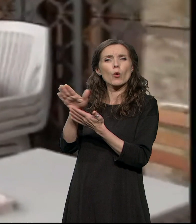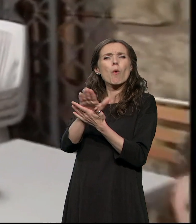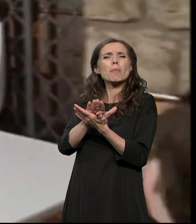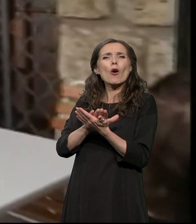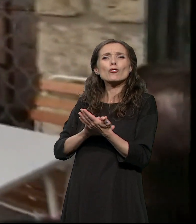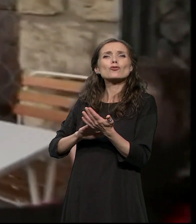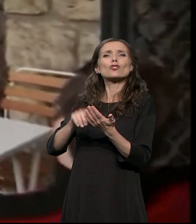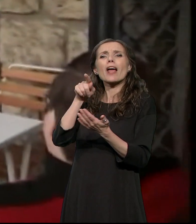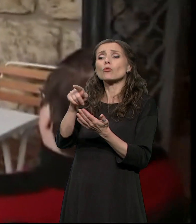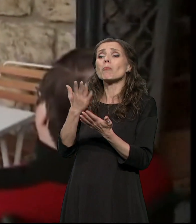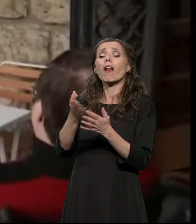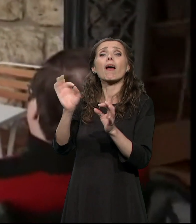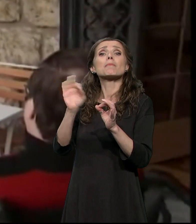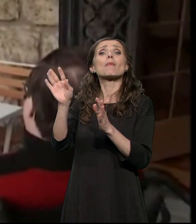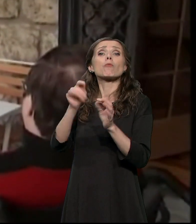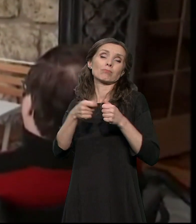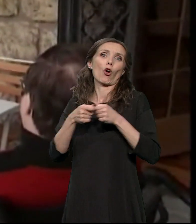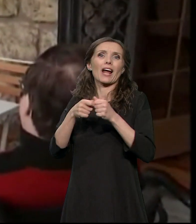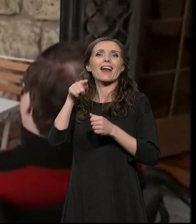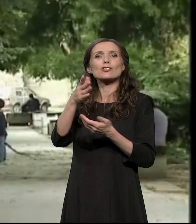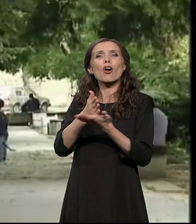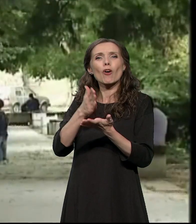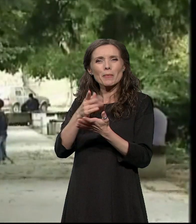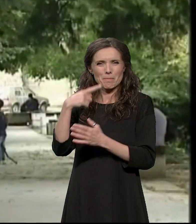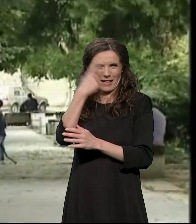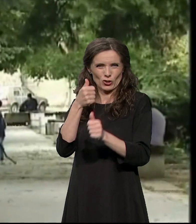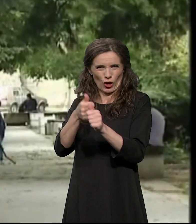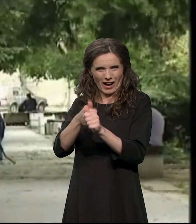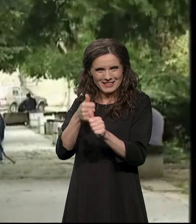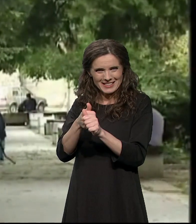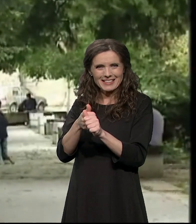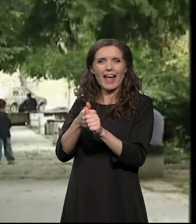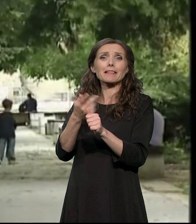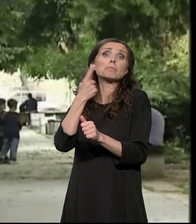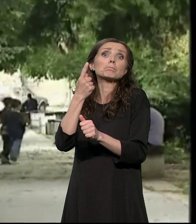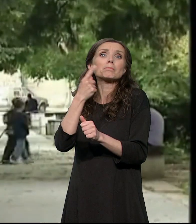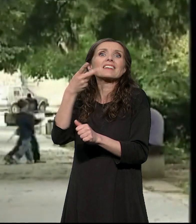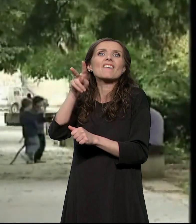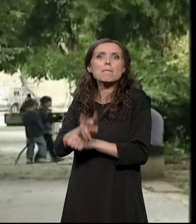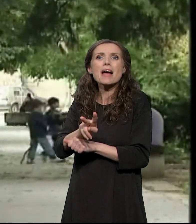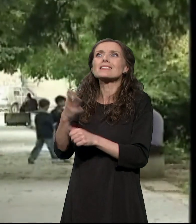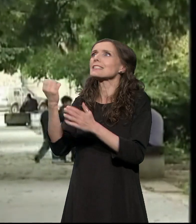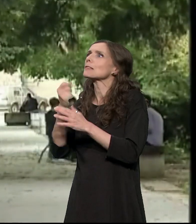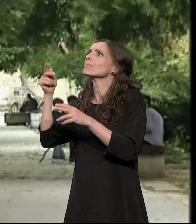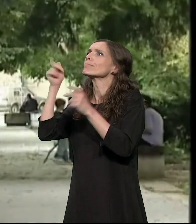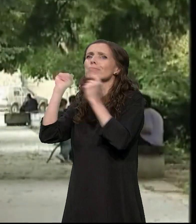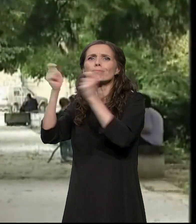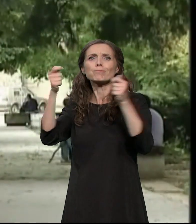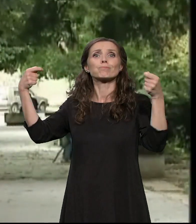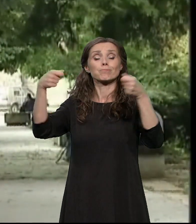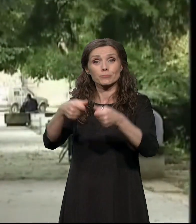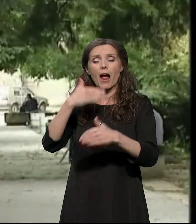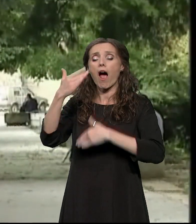organizovao serij za personalne asistente kao pilot projekat koji je trajao dva meseca. A usluga je ušao sistem socijalne zašite